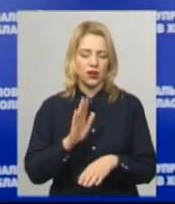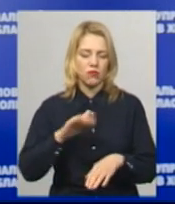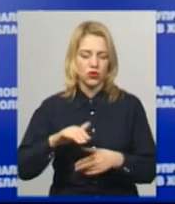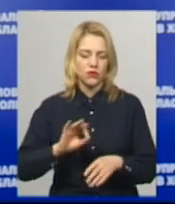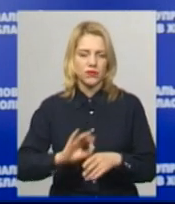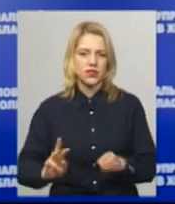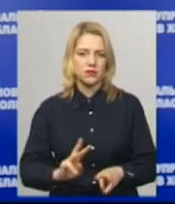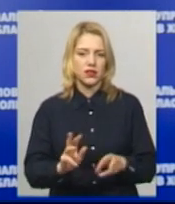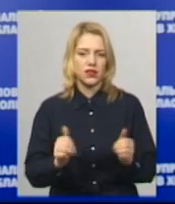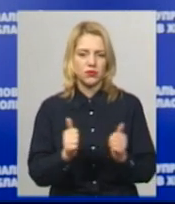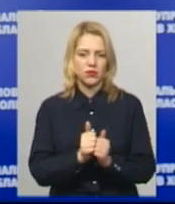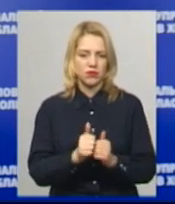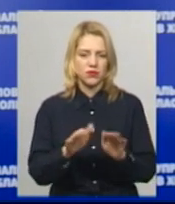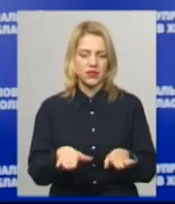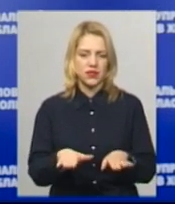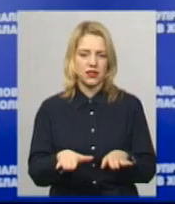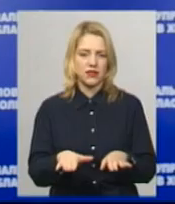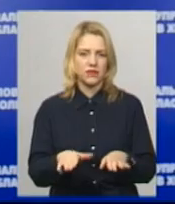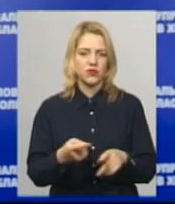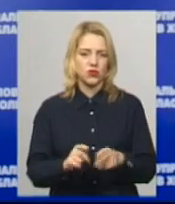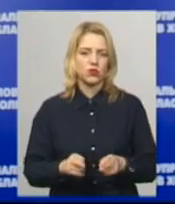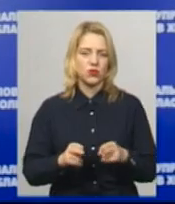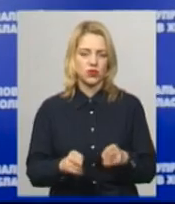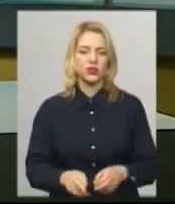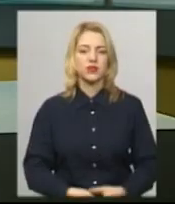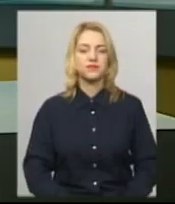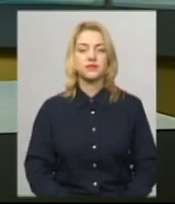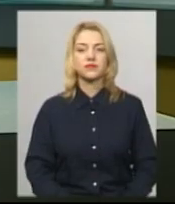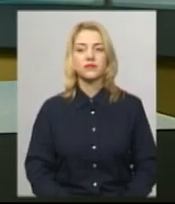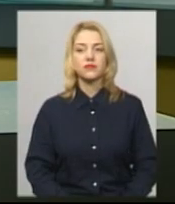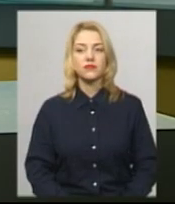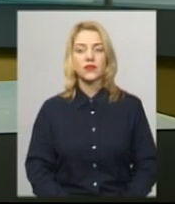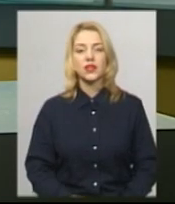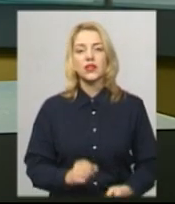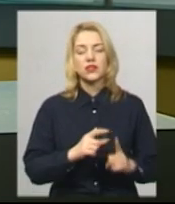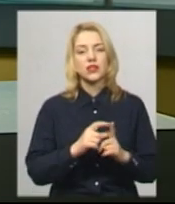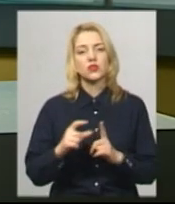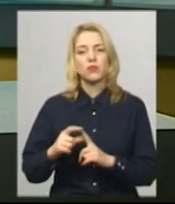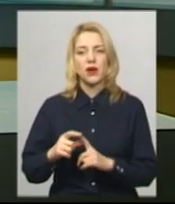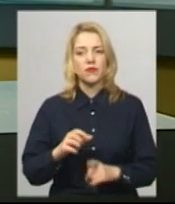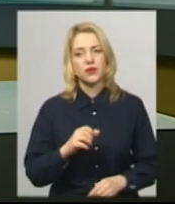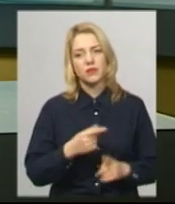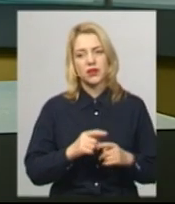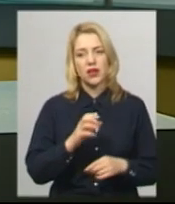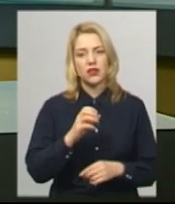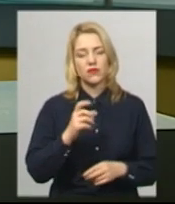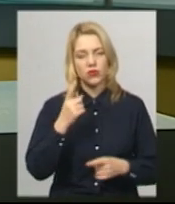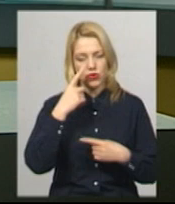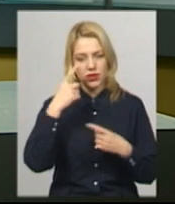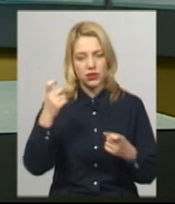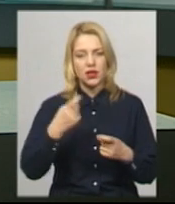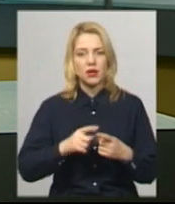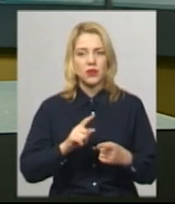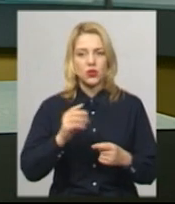неподалік вчинення цього злочину. За словами Анатолія Щадила, затриманим оголошено